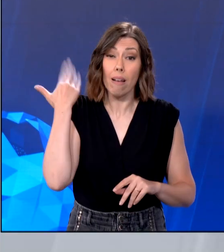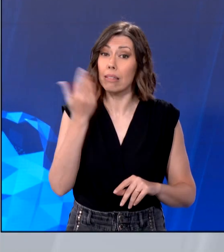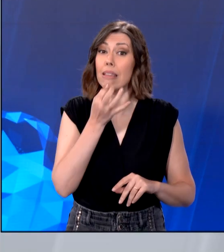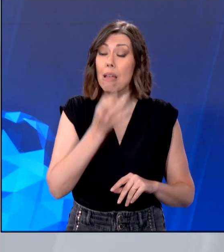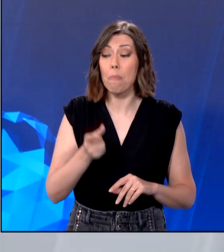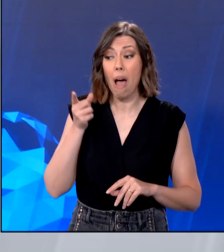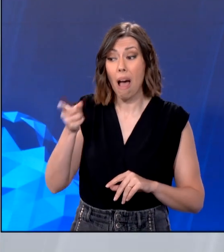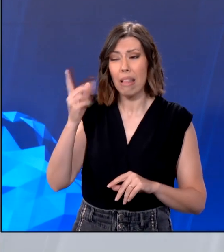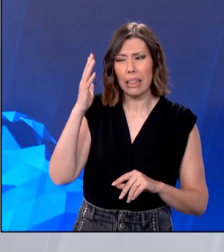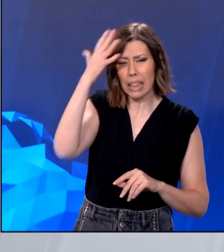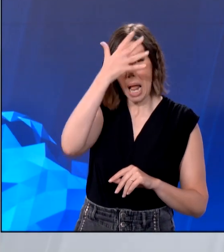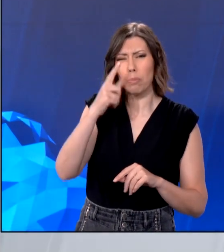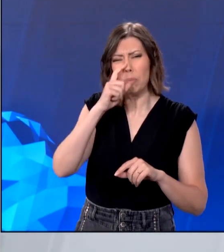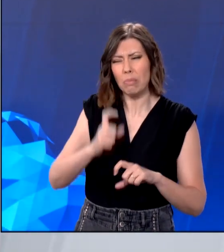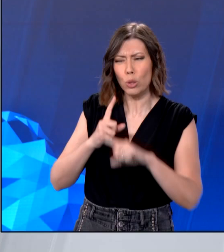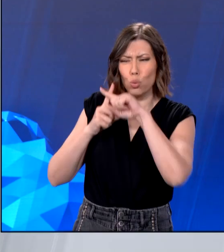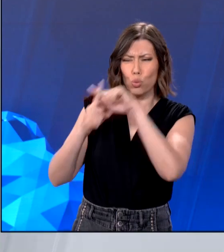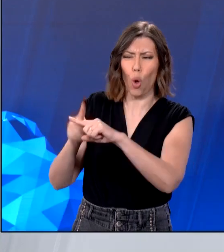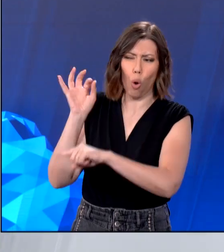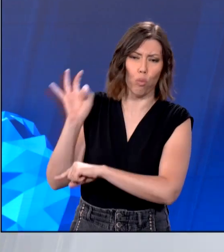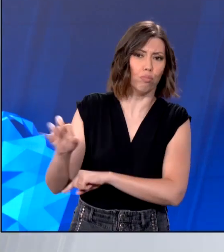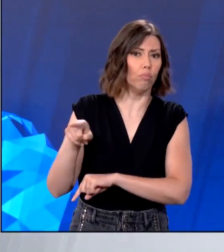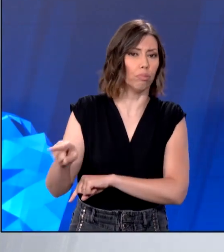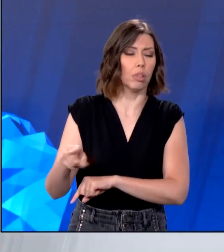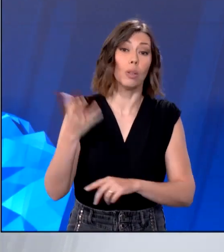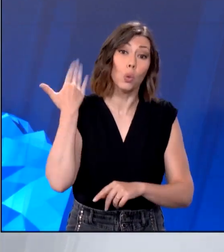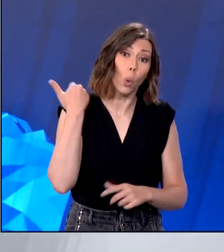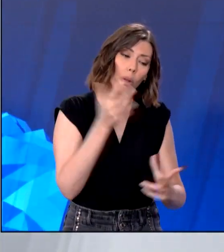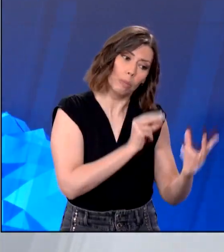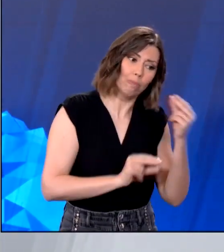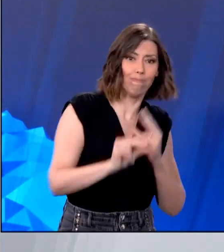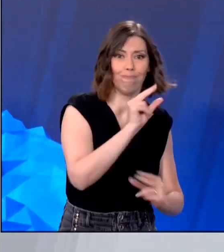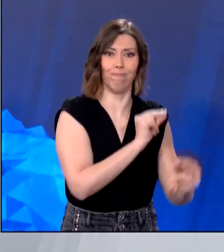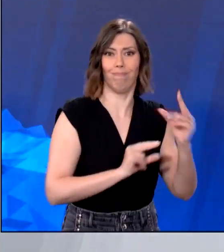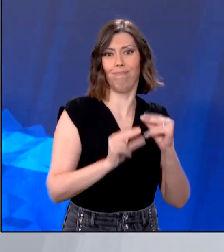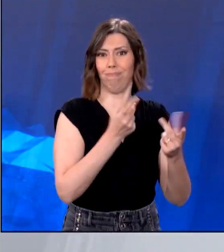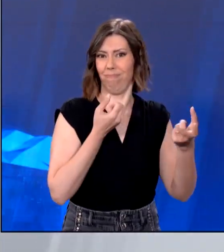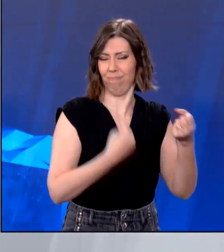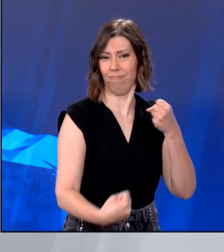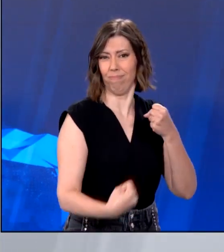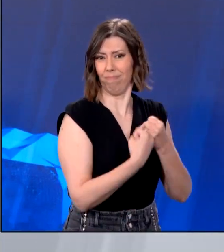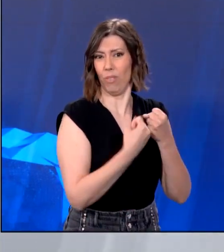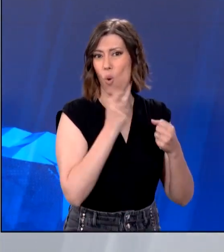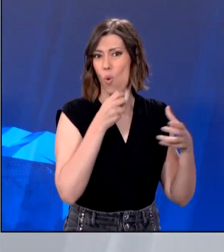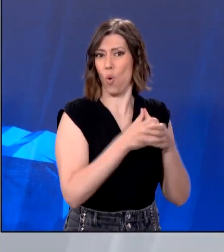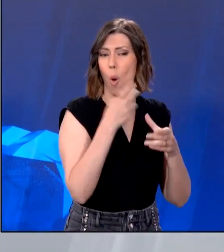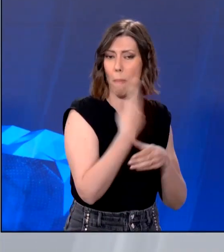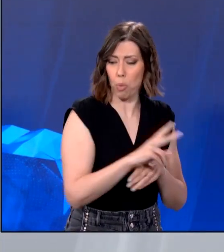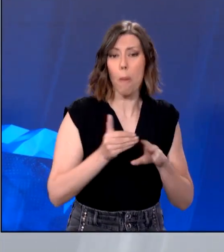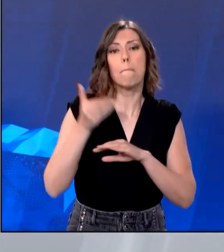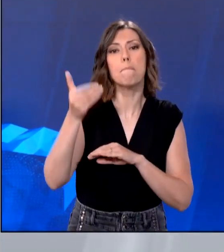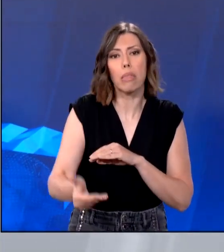να μπει στο στόχαστρο, κατά τη διάρκεια συνομιλίας με δωρητές της παραταξής του, λίγα 24 ώρα πριν την επίθεση κατά του